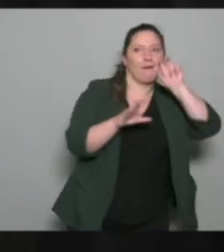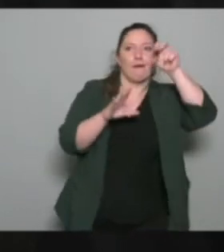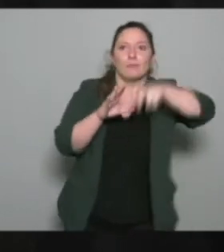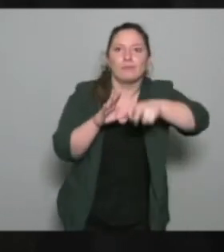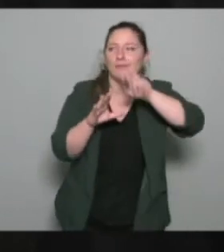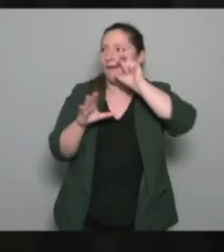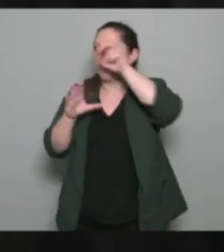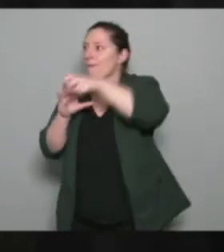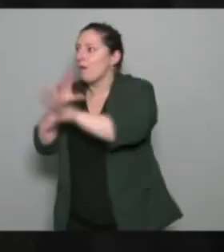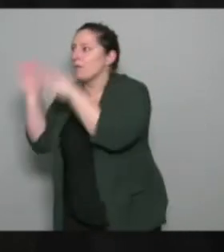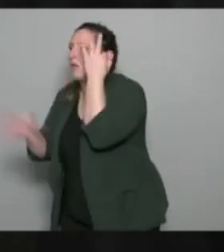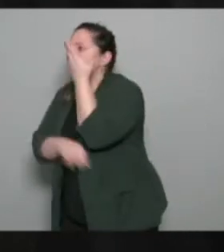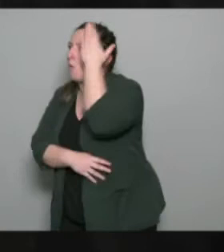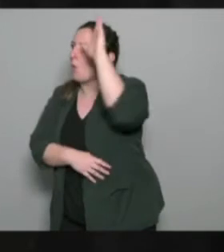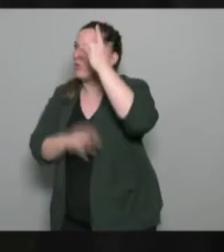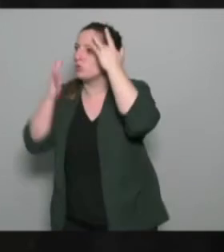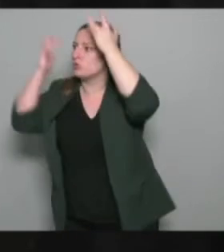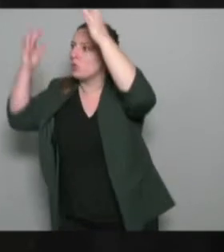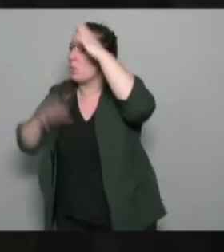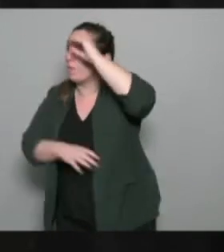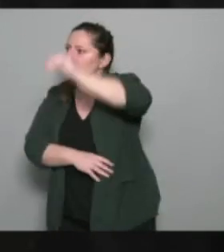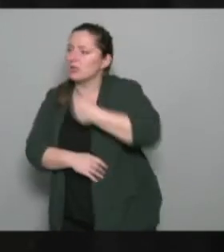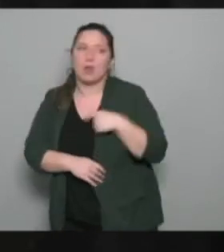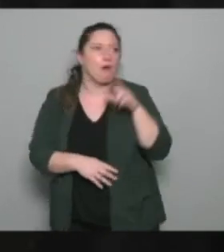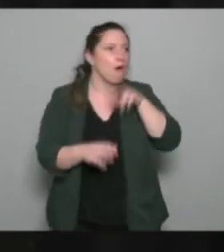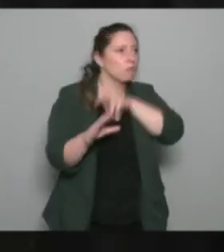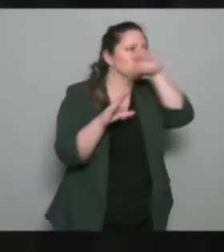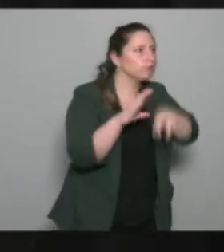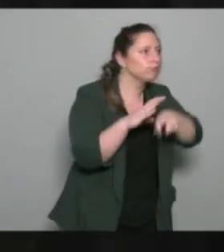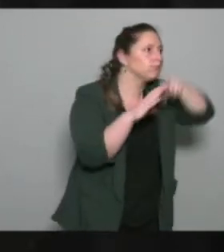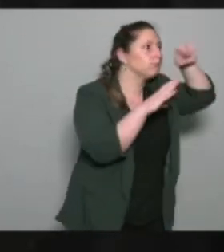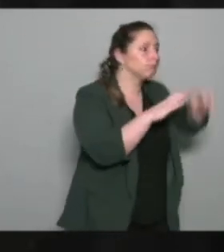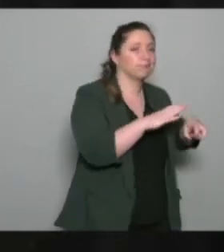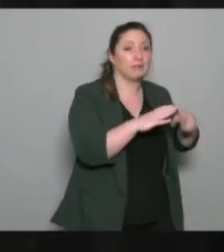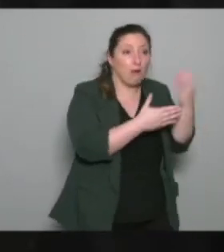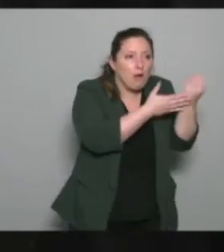aller fouiller dans d'autres cultures professionnels ce qu'on peut y trouver pour justement pouvoir